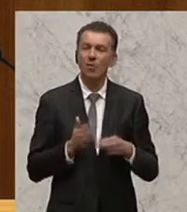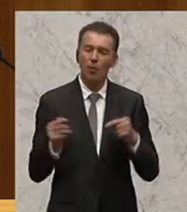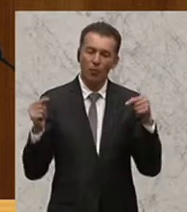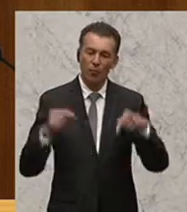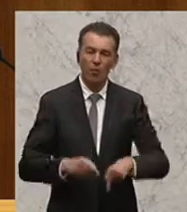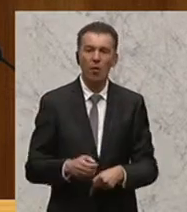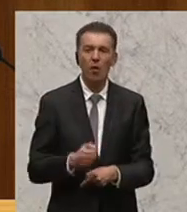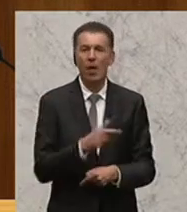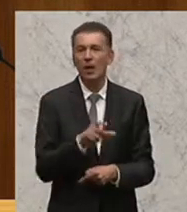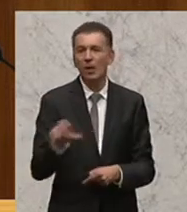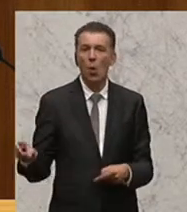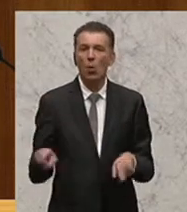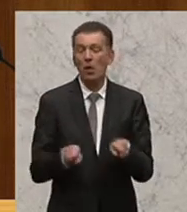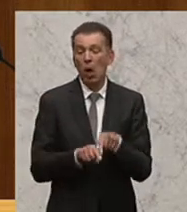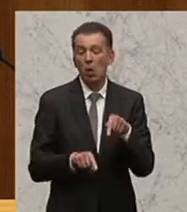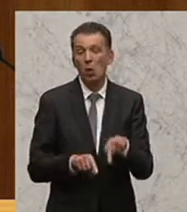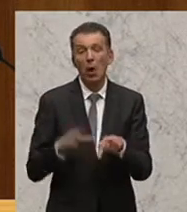hundert Flüchtlinge heute Nacht dort übernachtet.